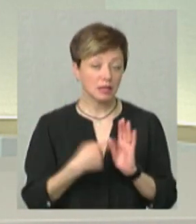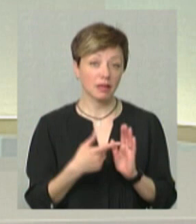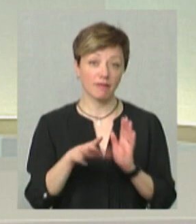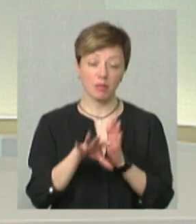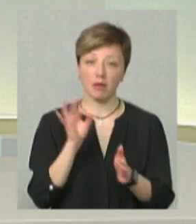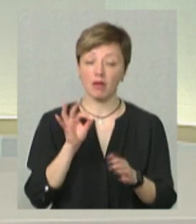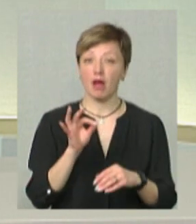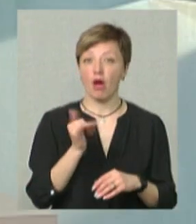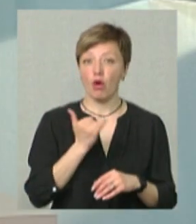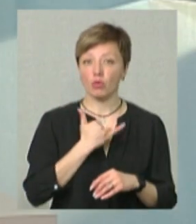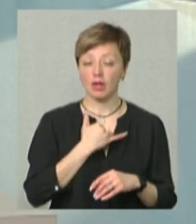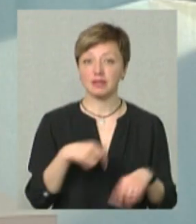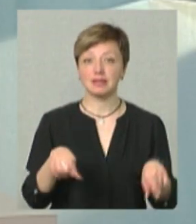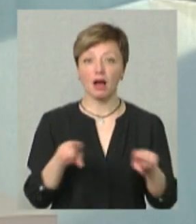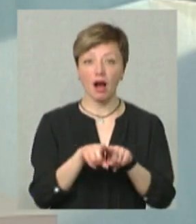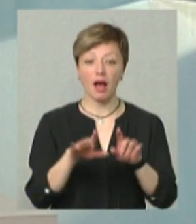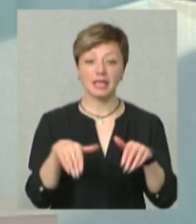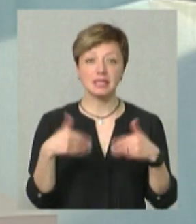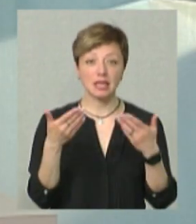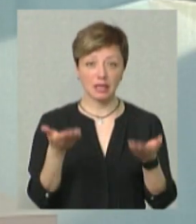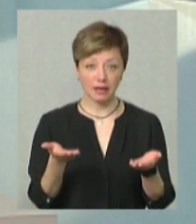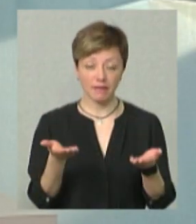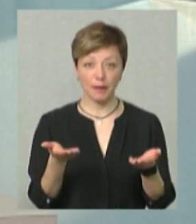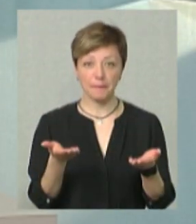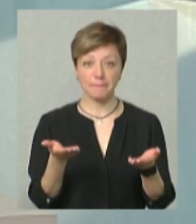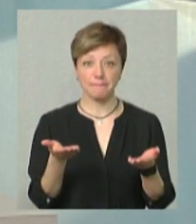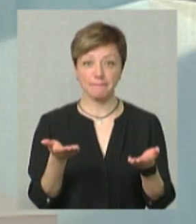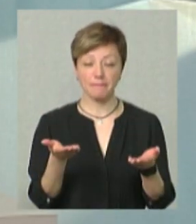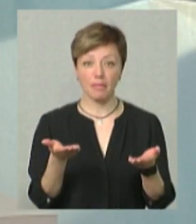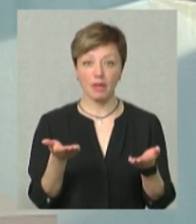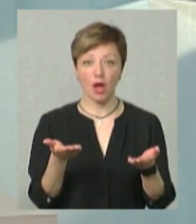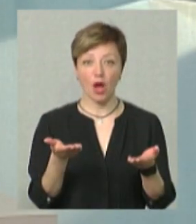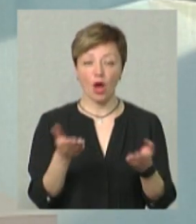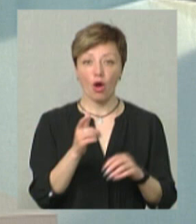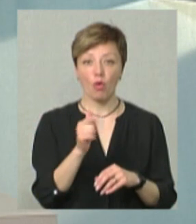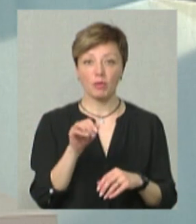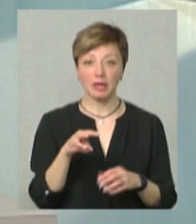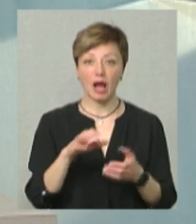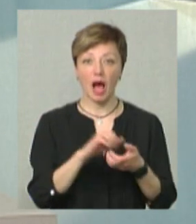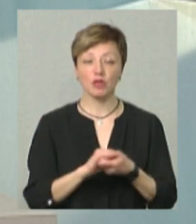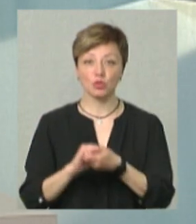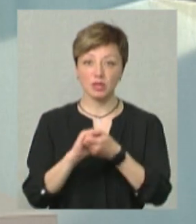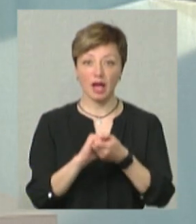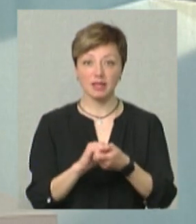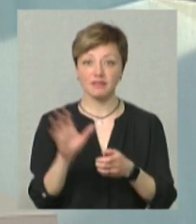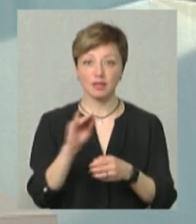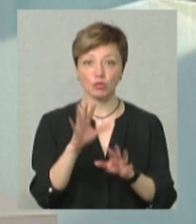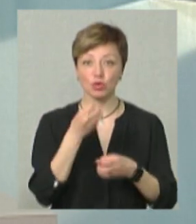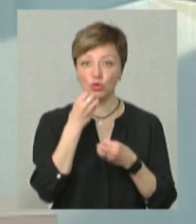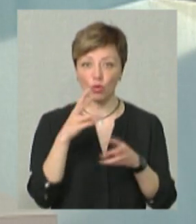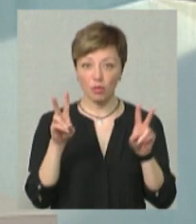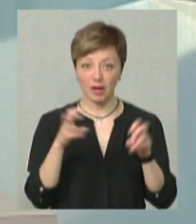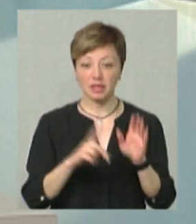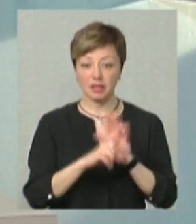така ініціатива. Ми в гуманітарній асоціації «Все буде добре» ще з 26